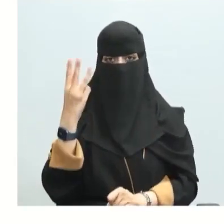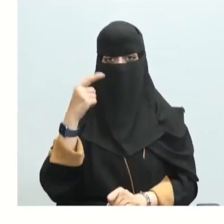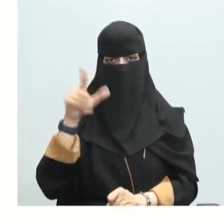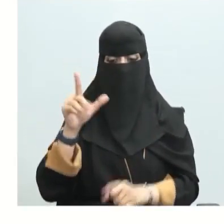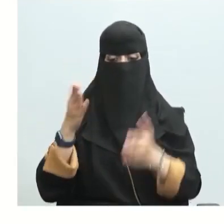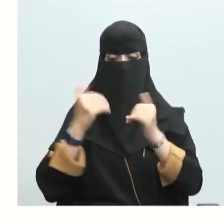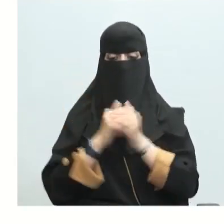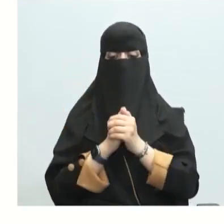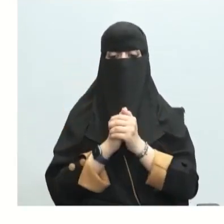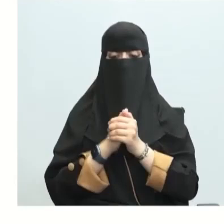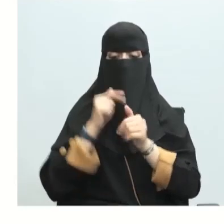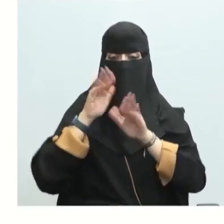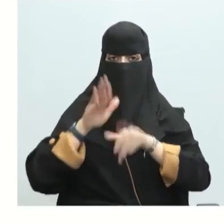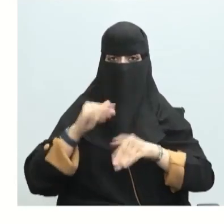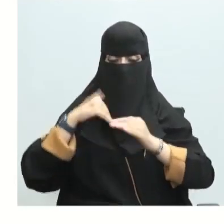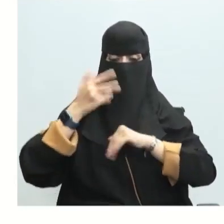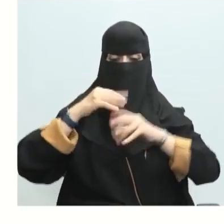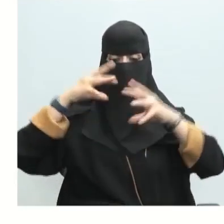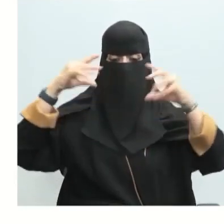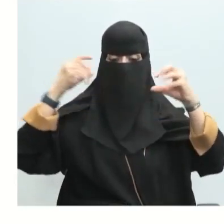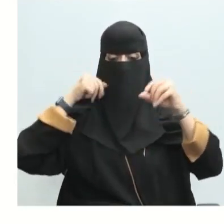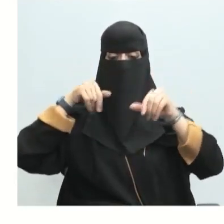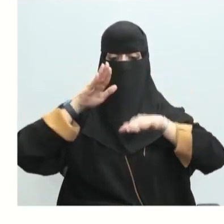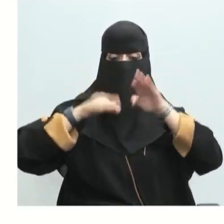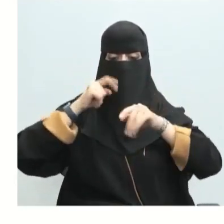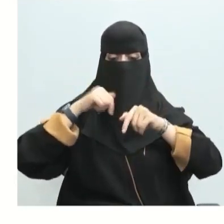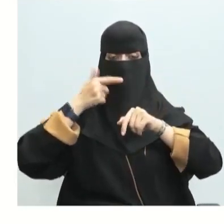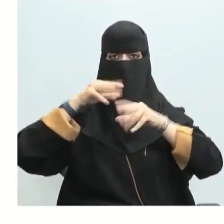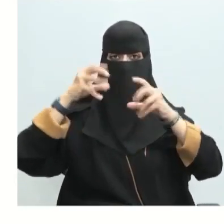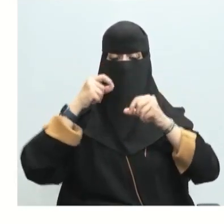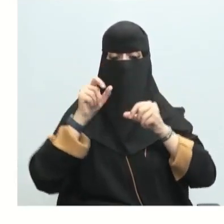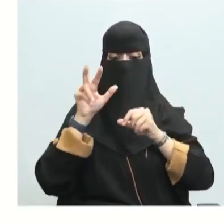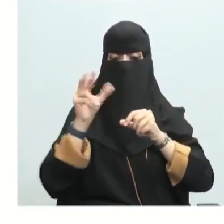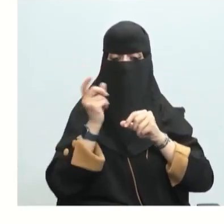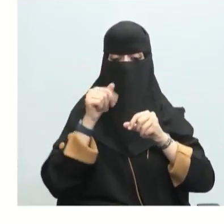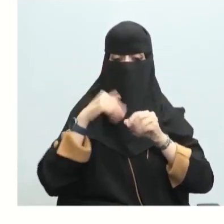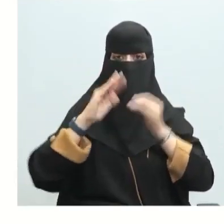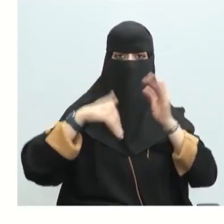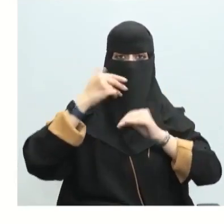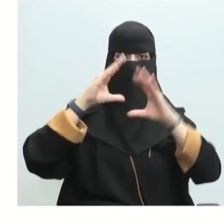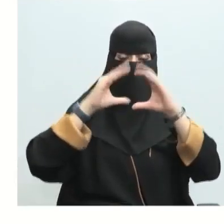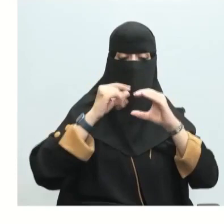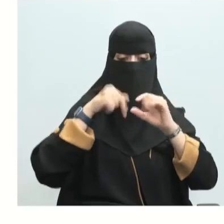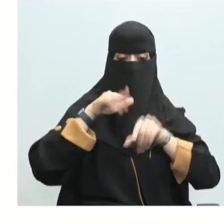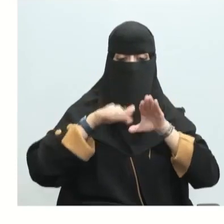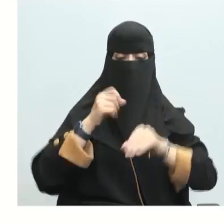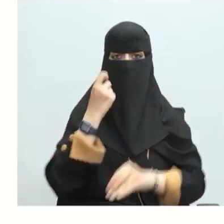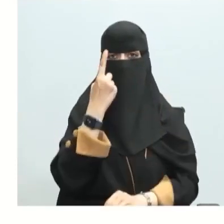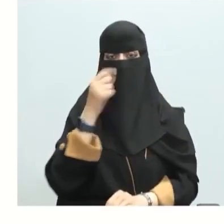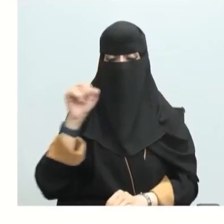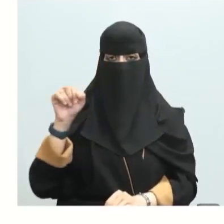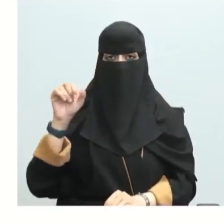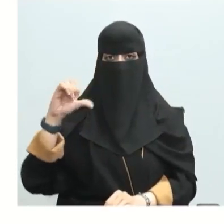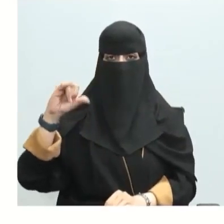لأنه صلب تعد الحالة الغازية للحالة القياسية للغاز النقي عند ضغط جوي واحد مقداره